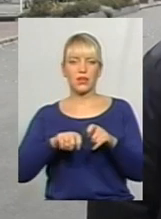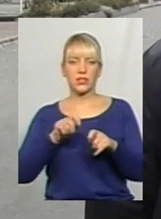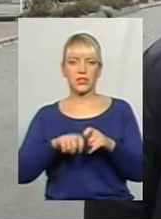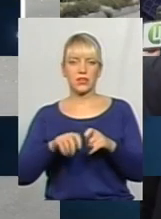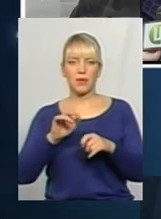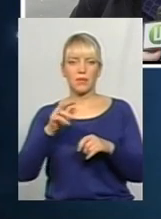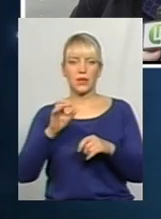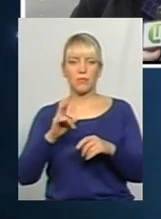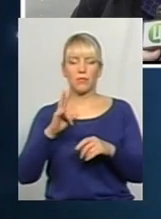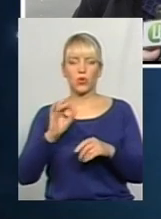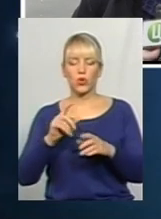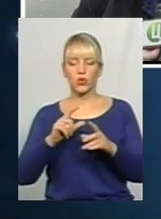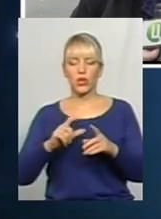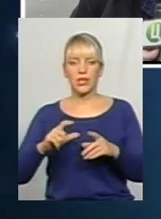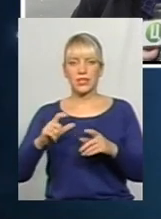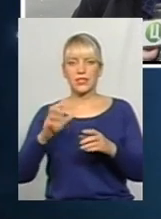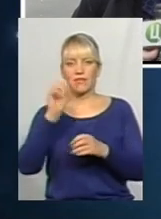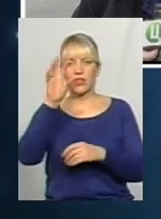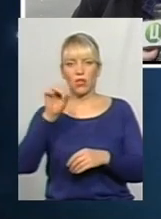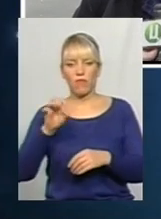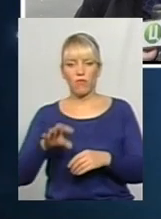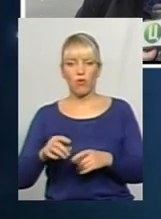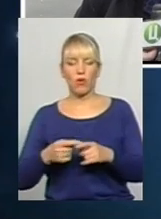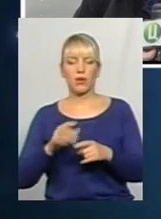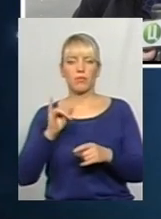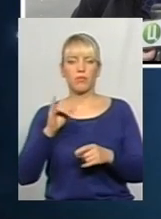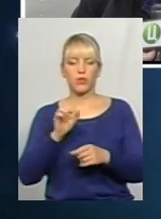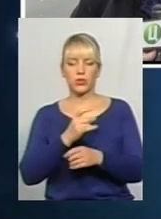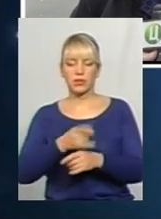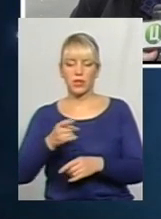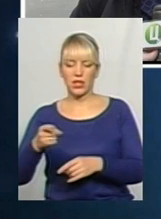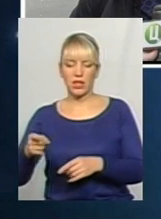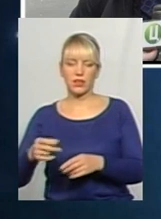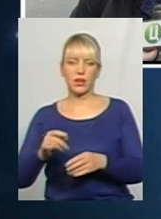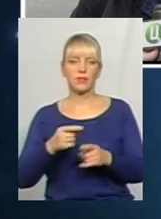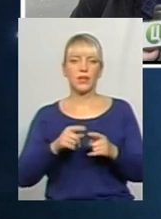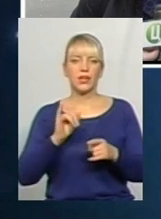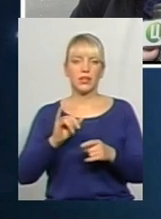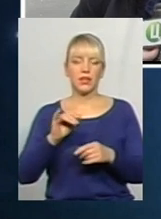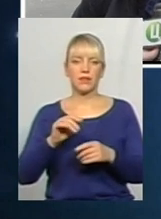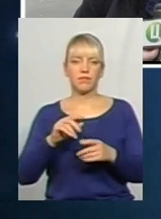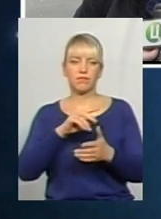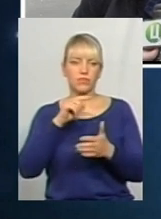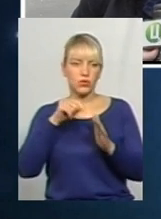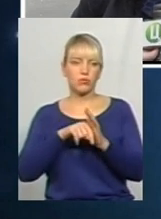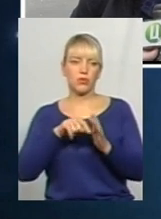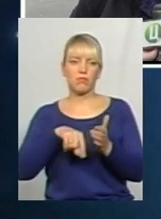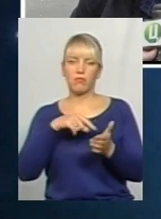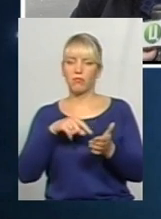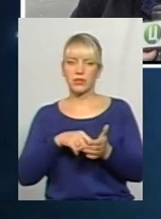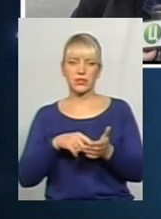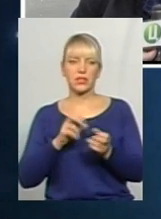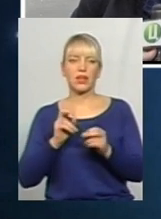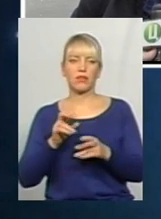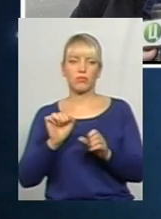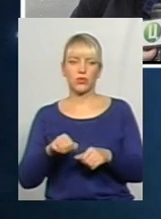пішохідних переходів, світлофорів, які не працюють, стоянок, парковок і так далі. Тобто, місто захлинається. Як